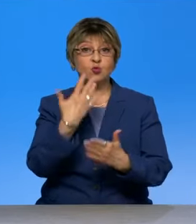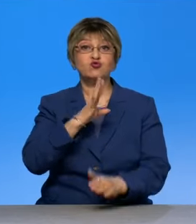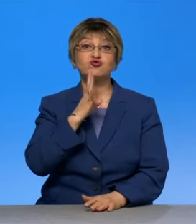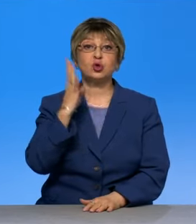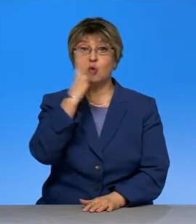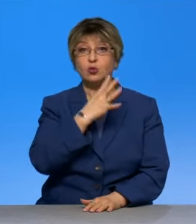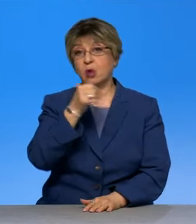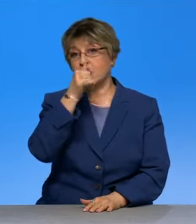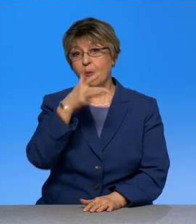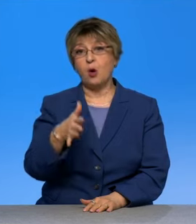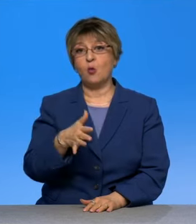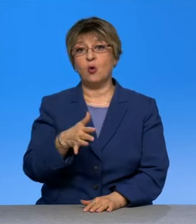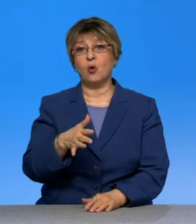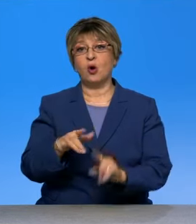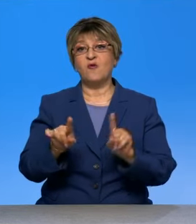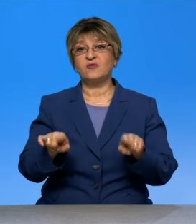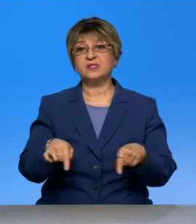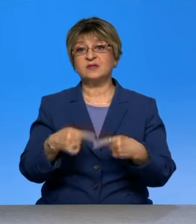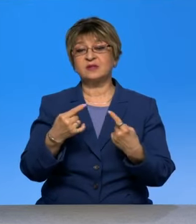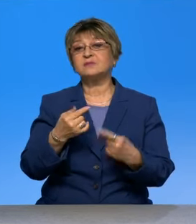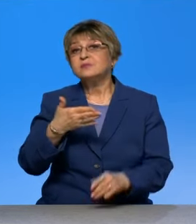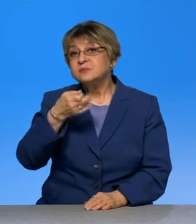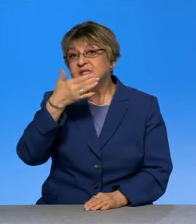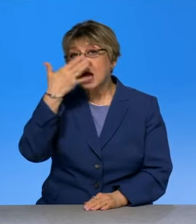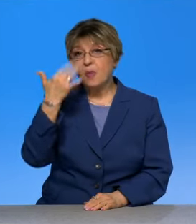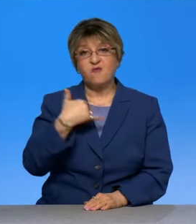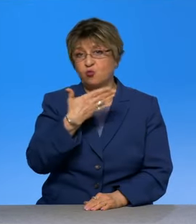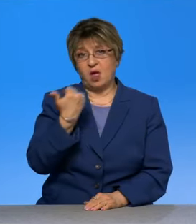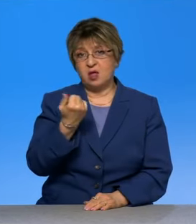восстанавливается, я запахом плохо чувствую.